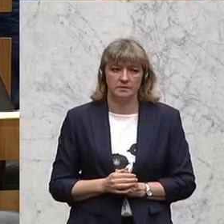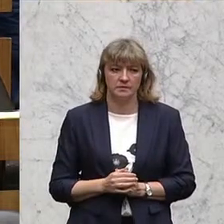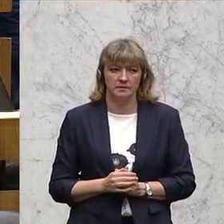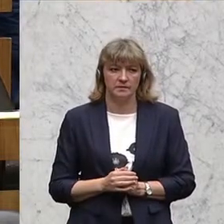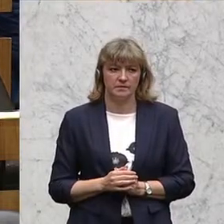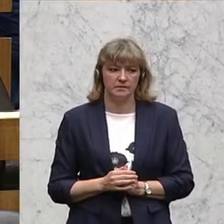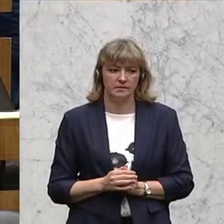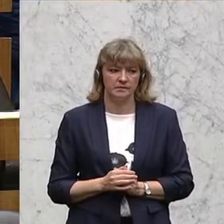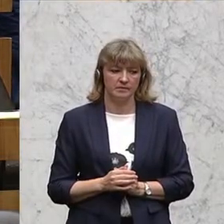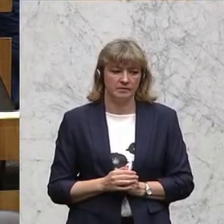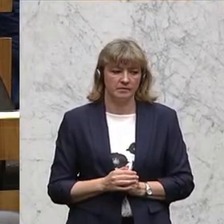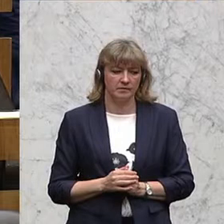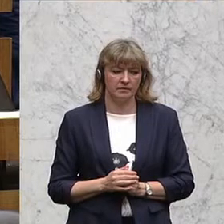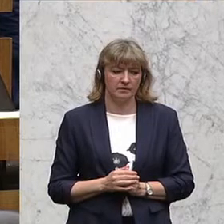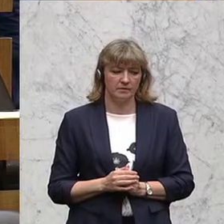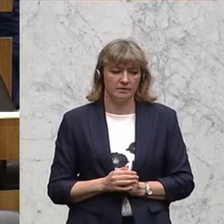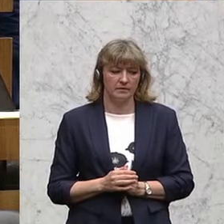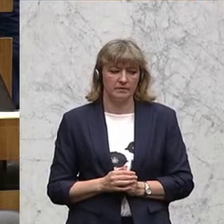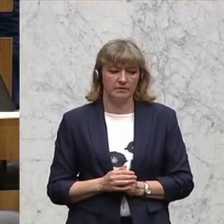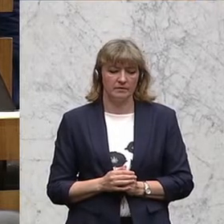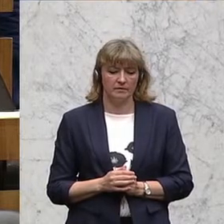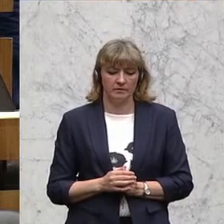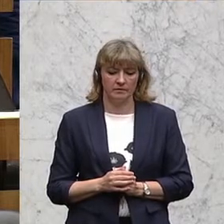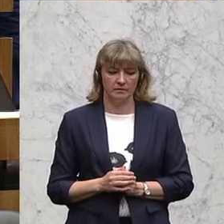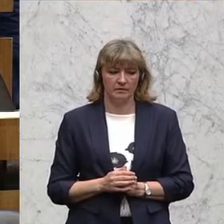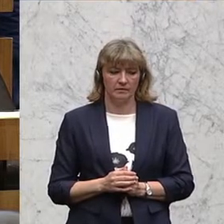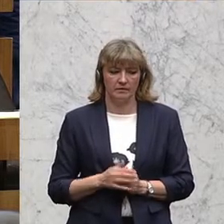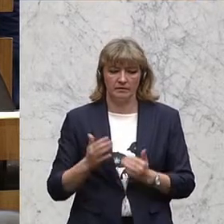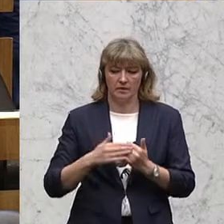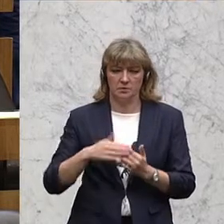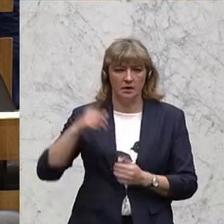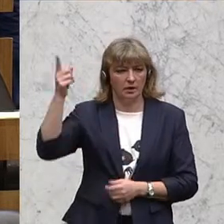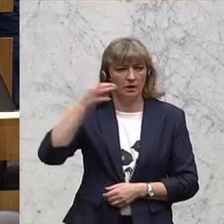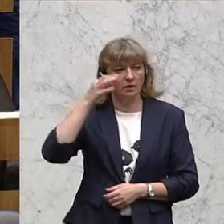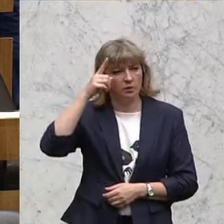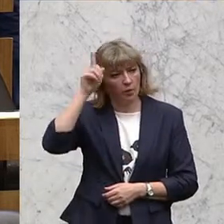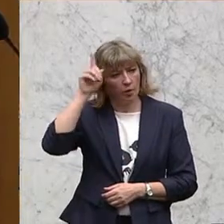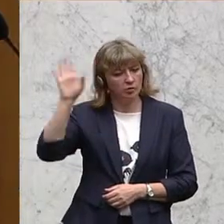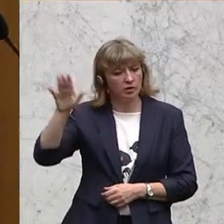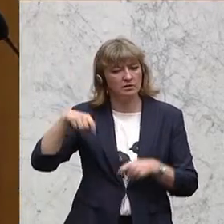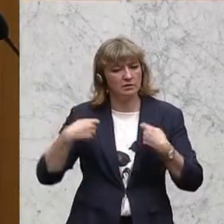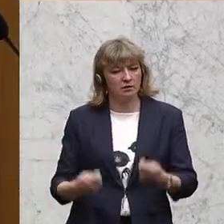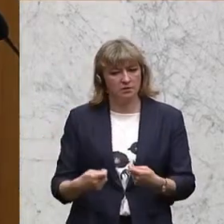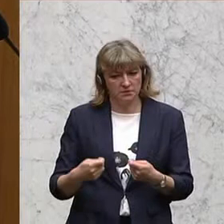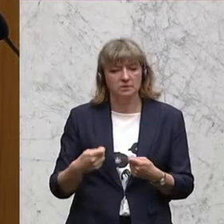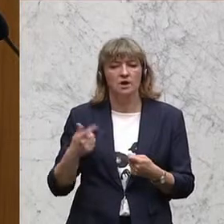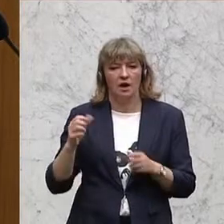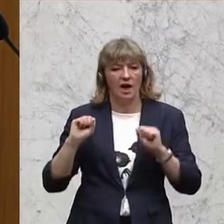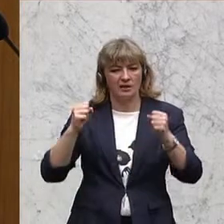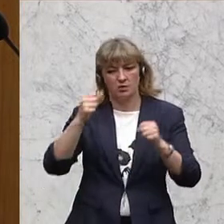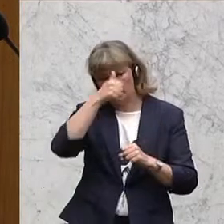Deutschland die Aktion Mensch, wo auch